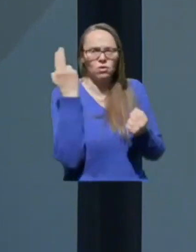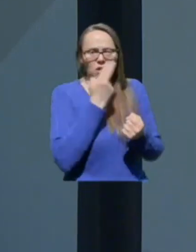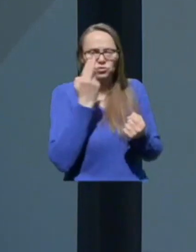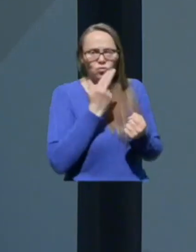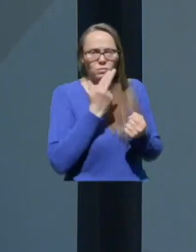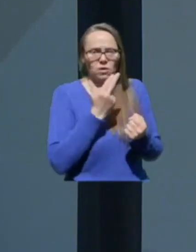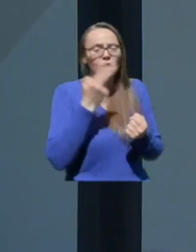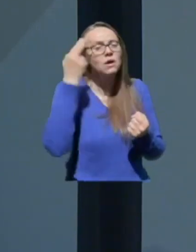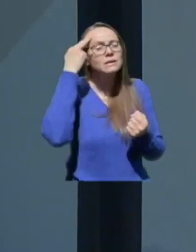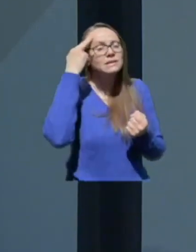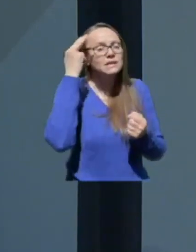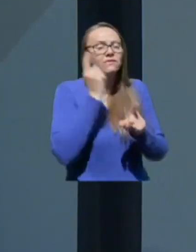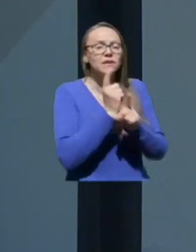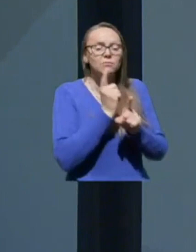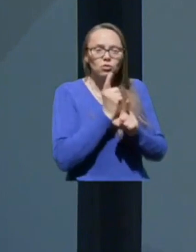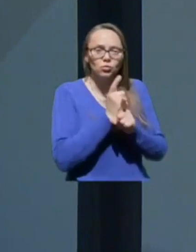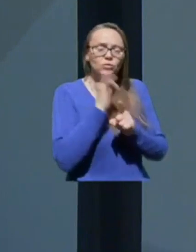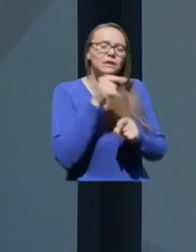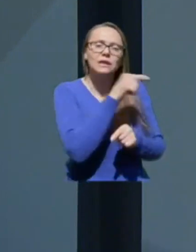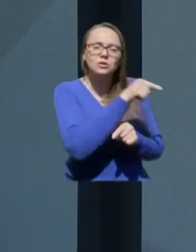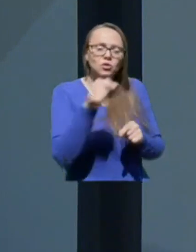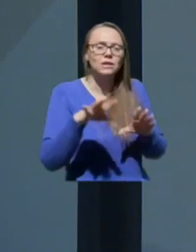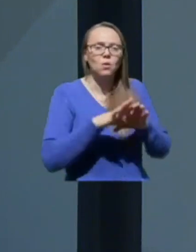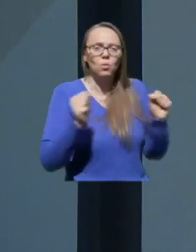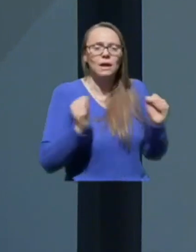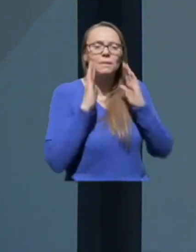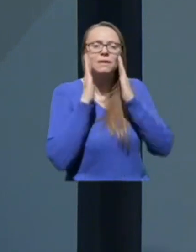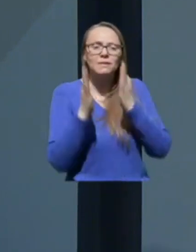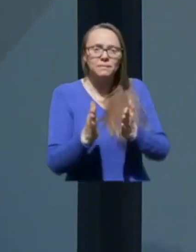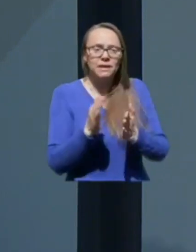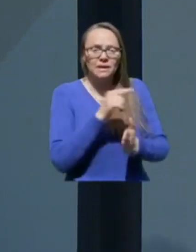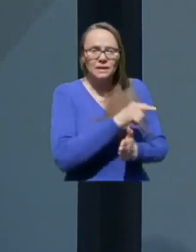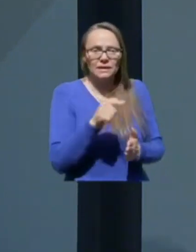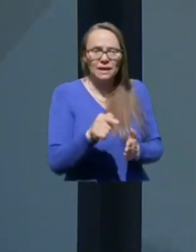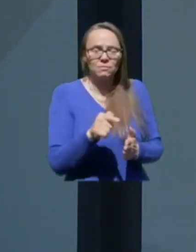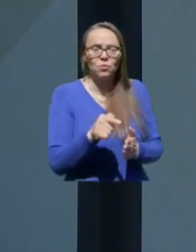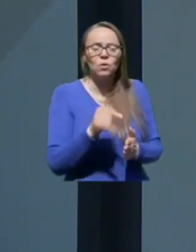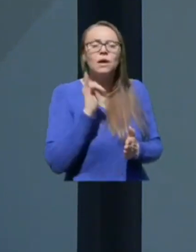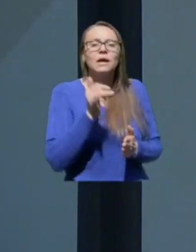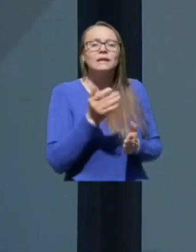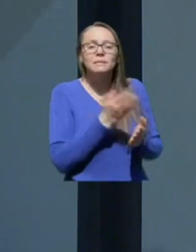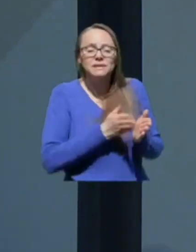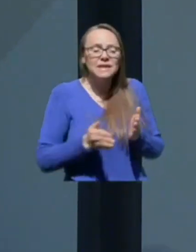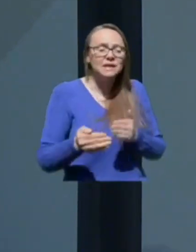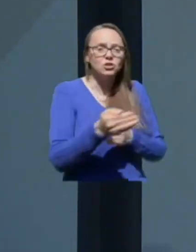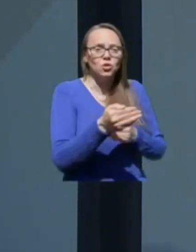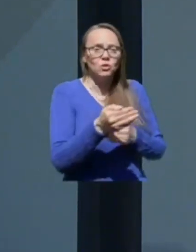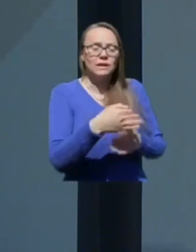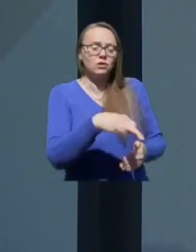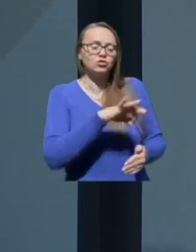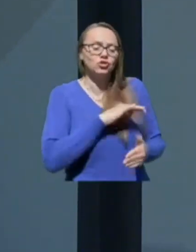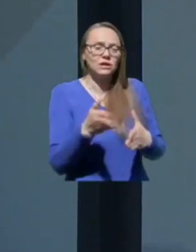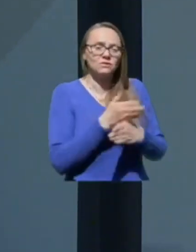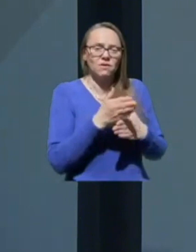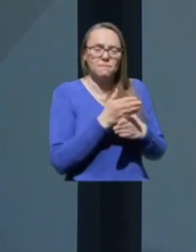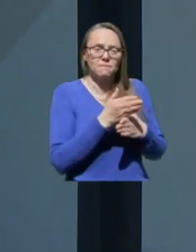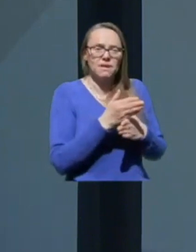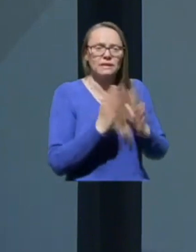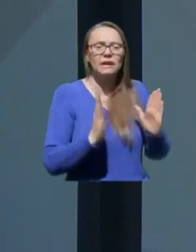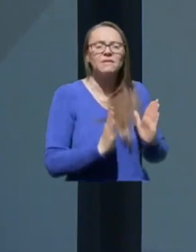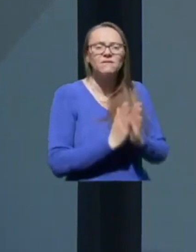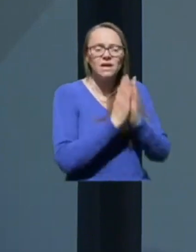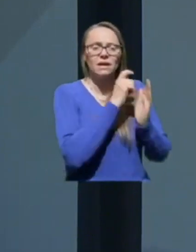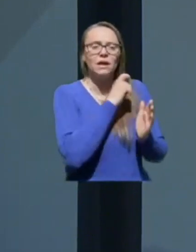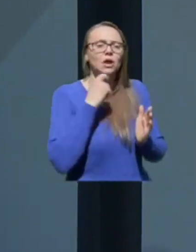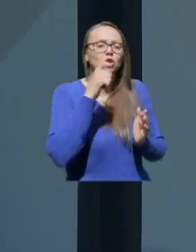Zavedamo pa se tudi, da so ti ukrepi namenjeni temu, da bi se izognili žrtva med verniki in duhovniki